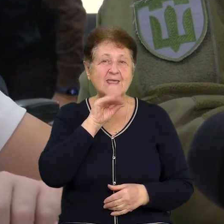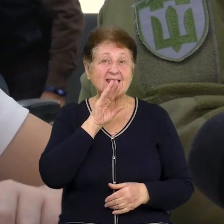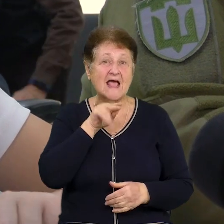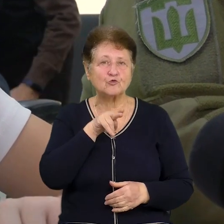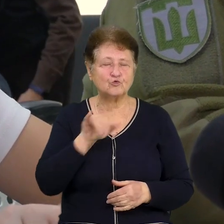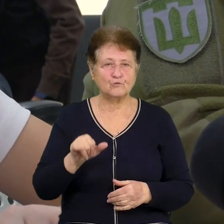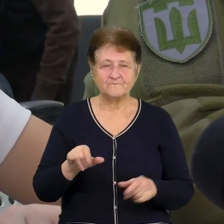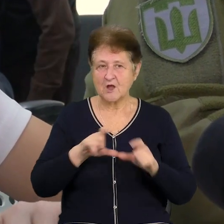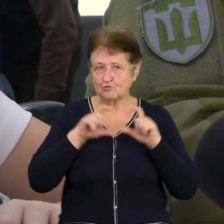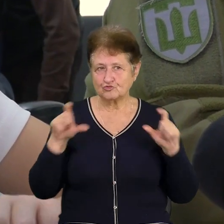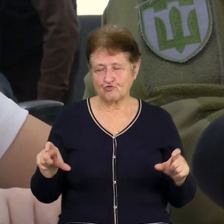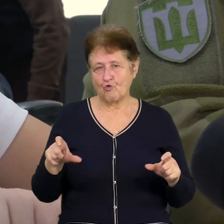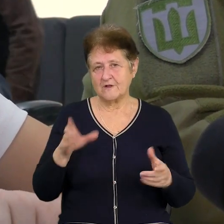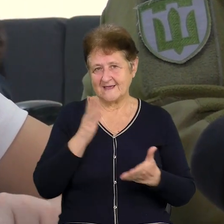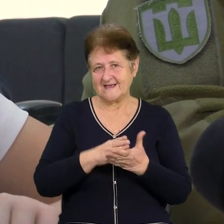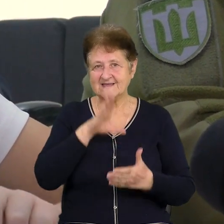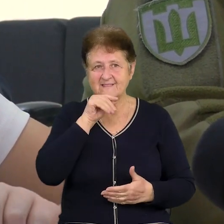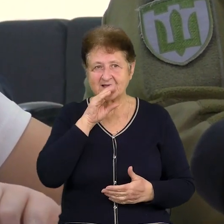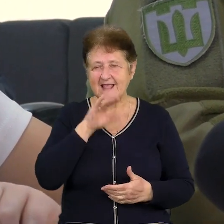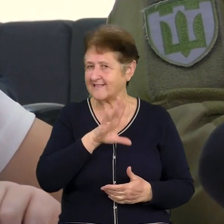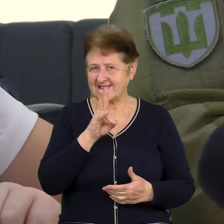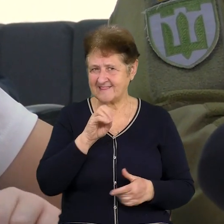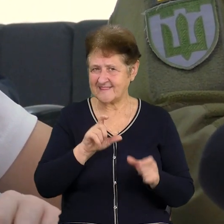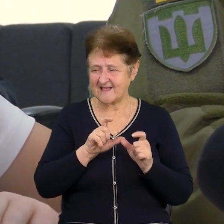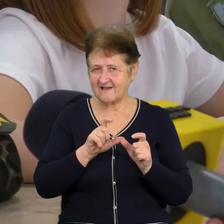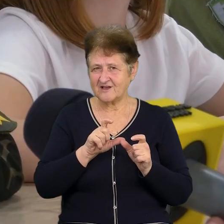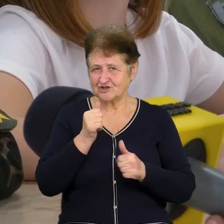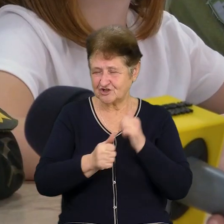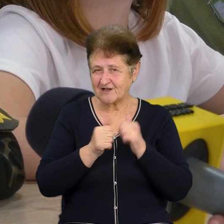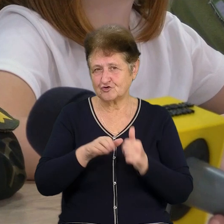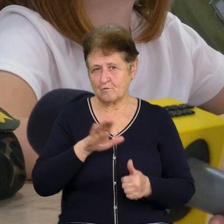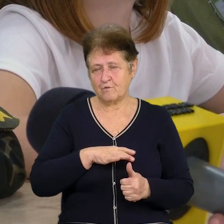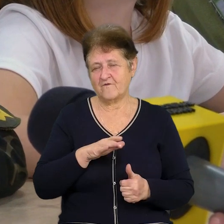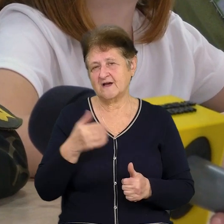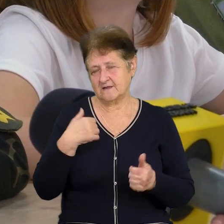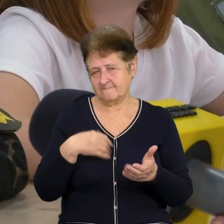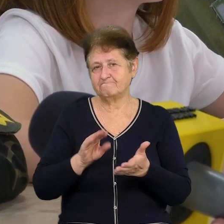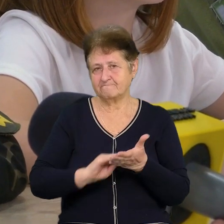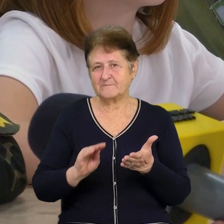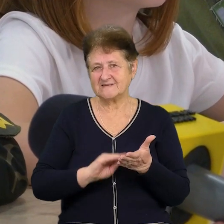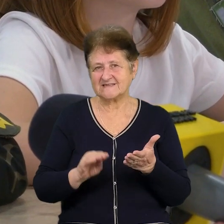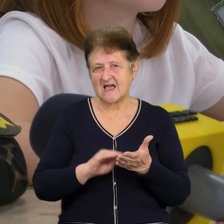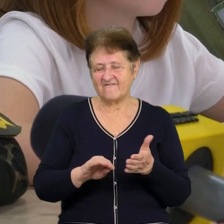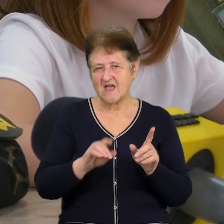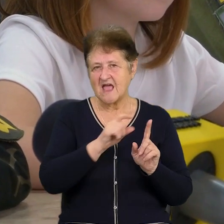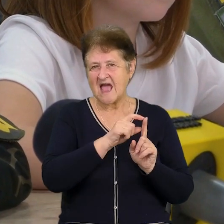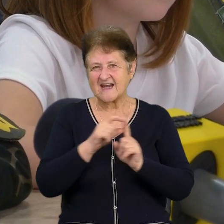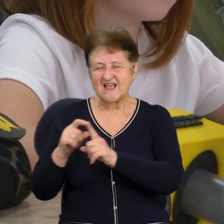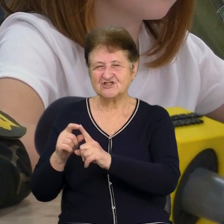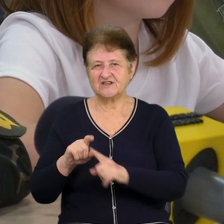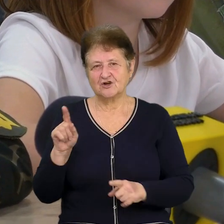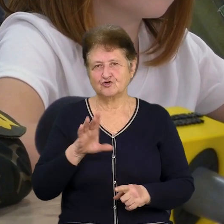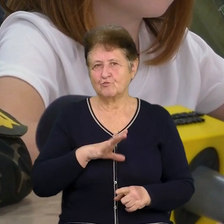диктантами вони не часто бувають, але бувають. Писав речення, щоб було